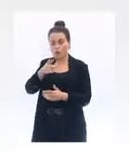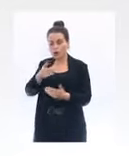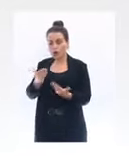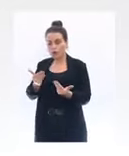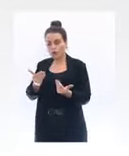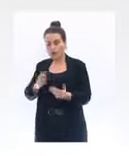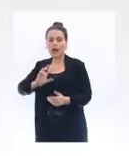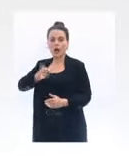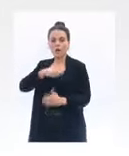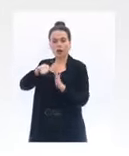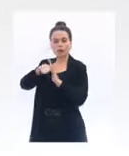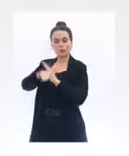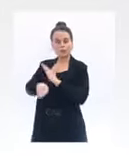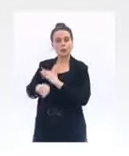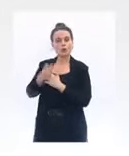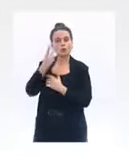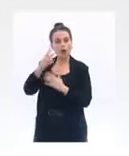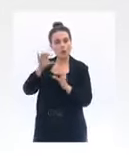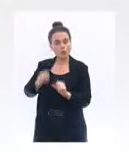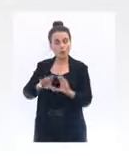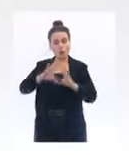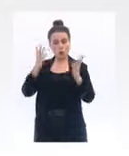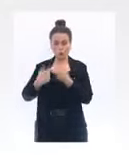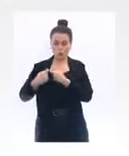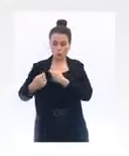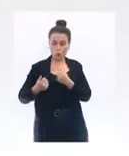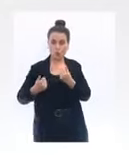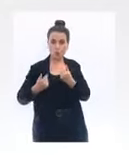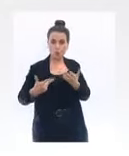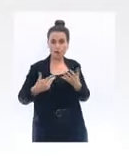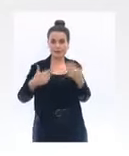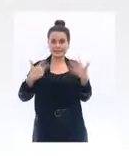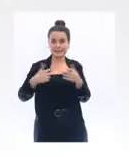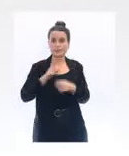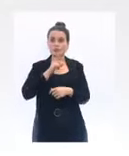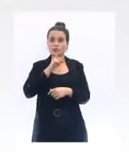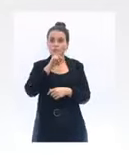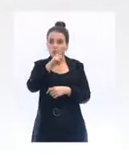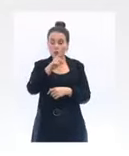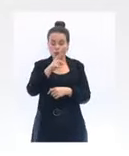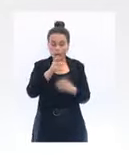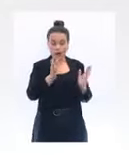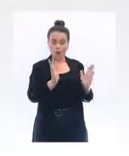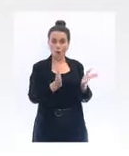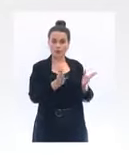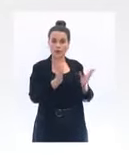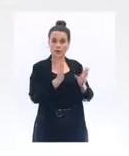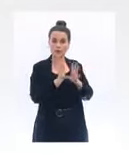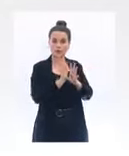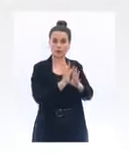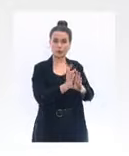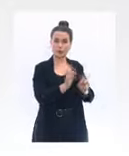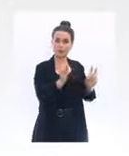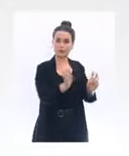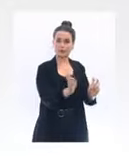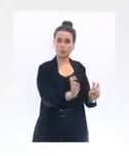-dire le nombre de nouvelles contaminations. Et il a fallu 18 jours pour avoir un impact sur la charge de soins à l'hôpital, le nombre de malades qui a flué à l'hôpital